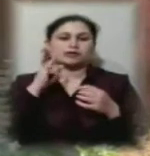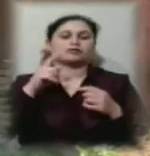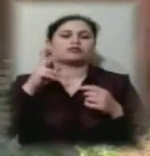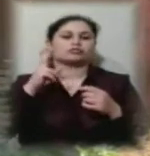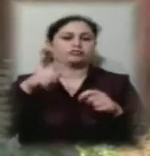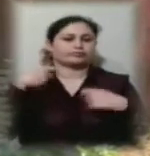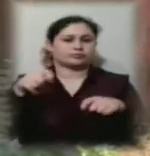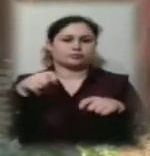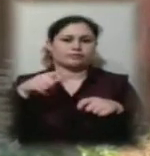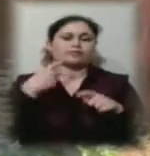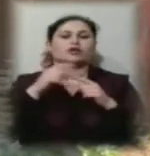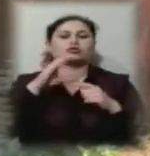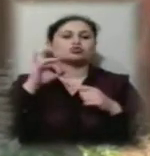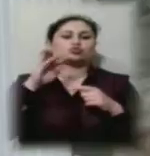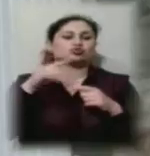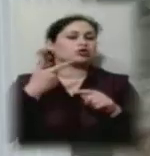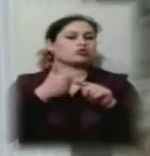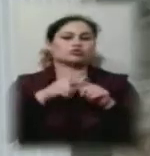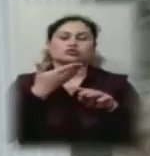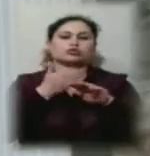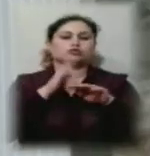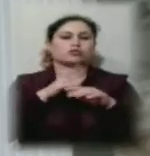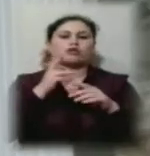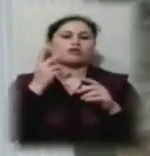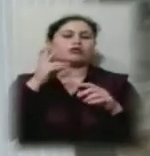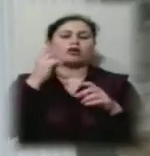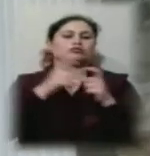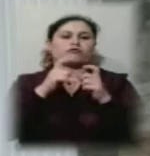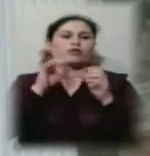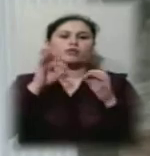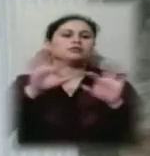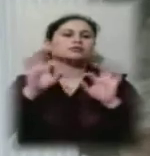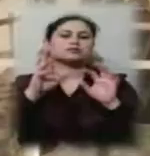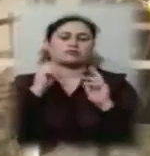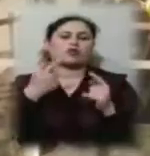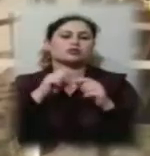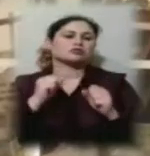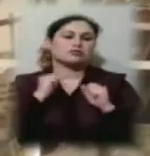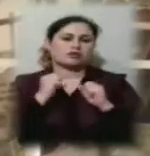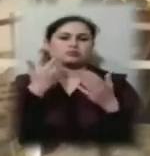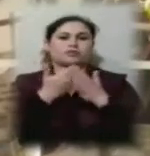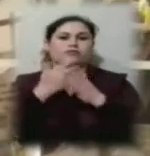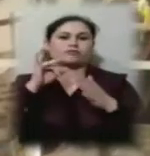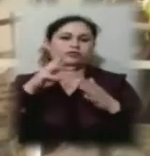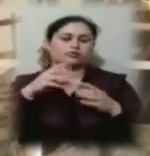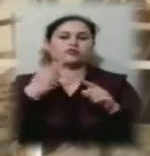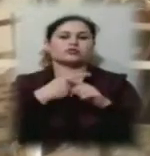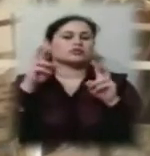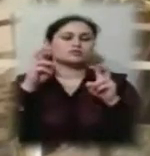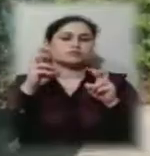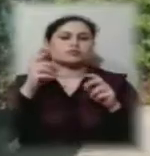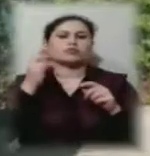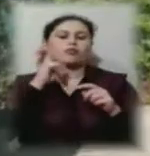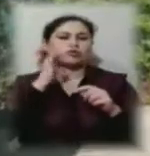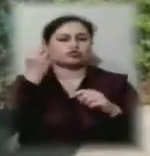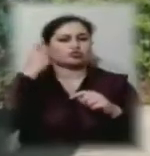у нас важко передати, тільки стараємося. Названня ще над ним думаємо. Це